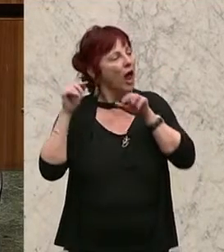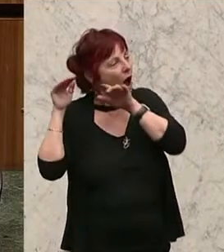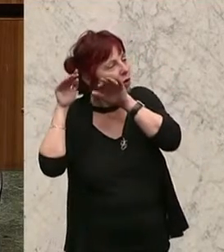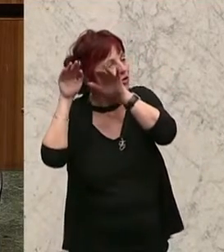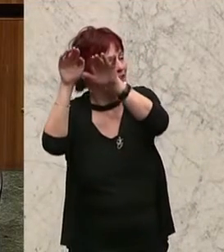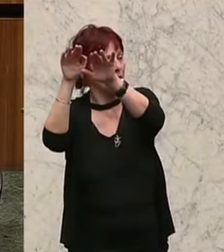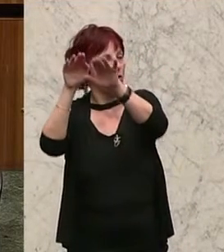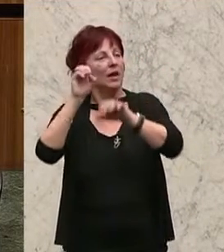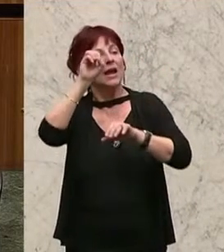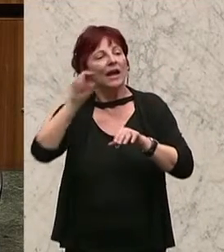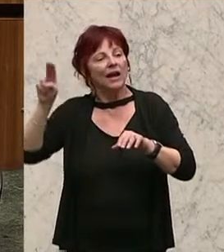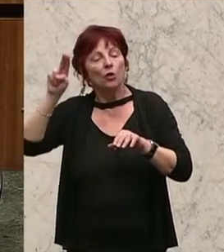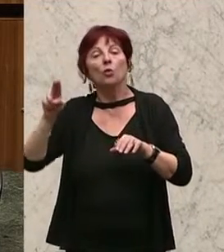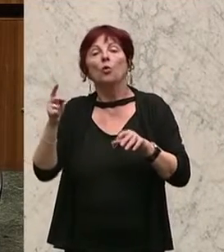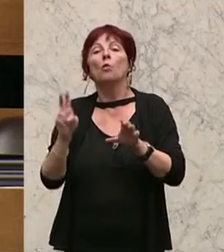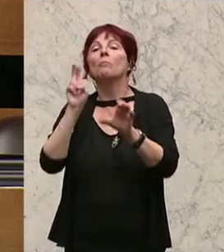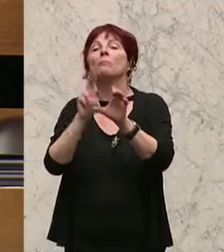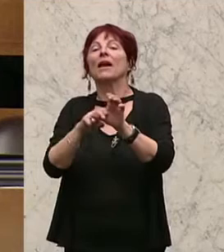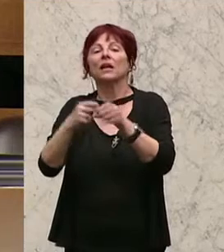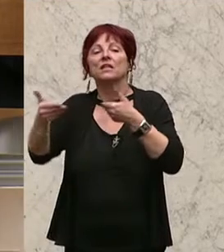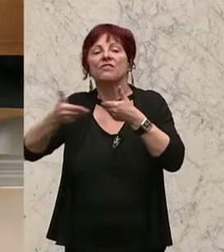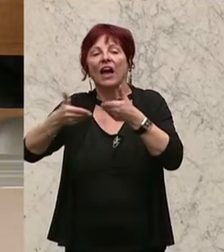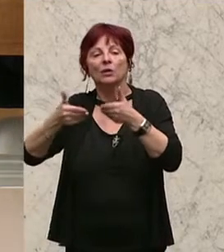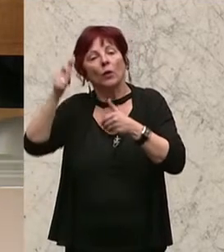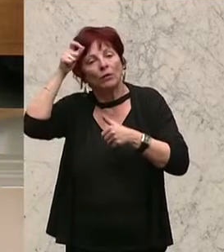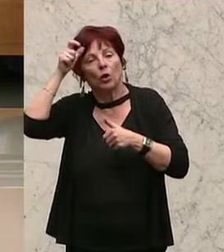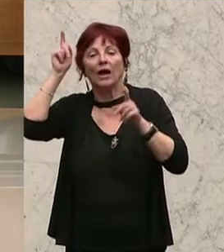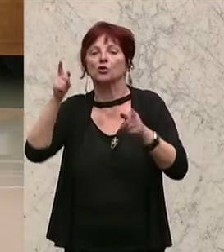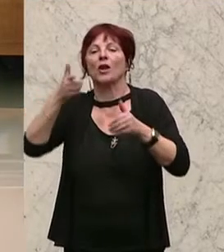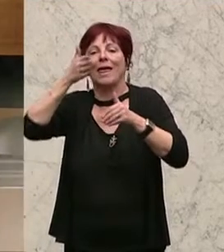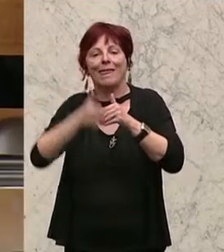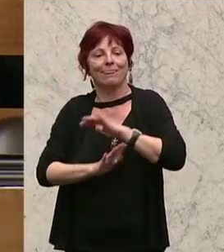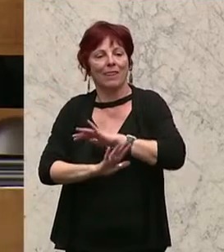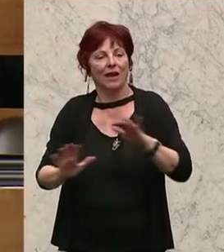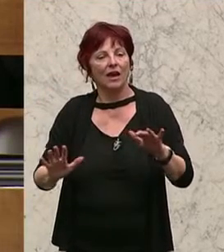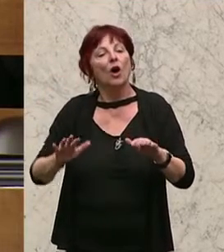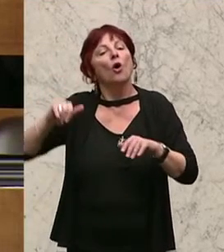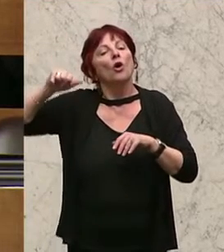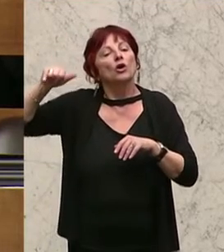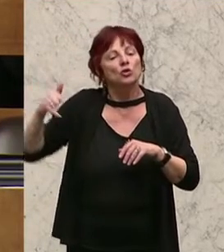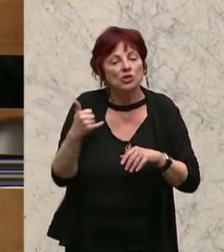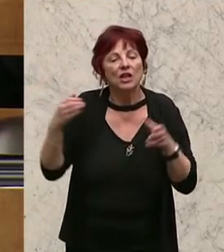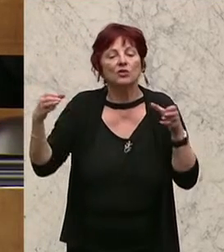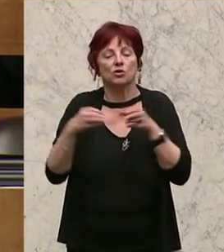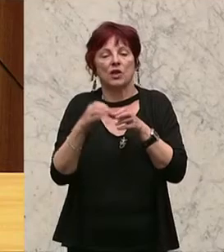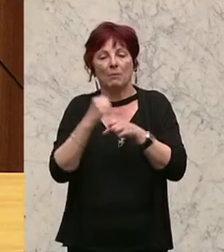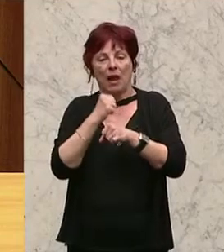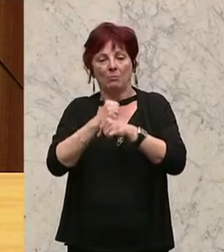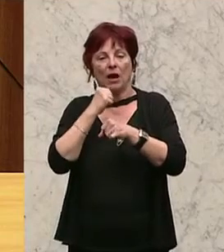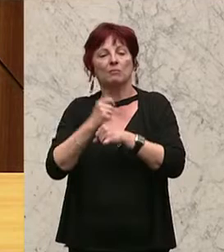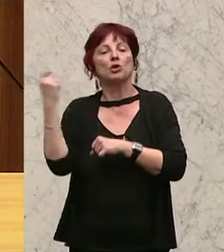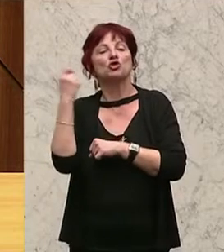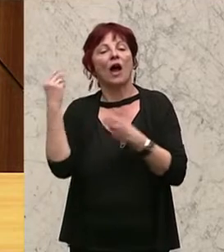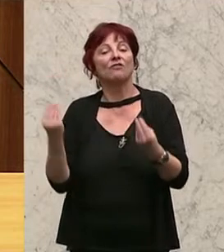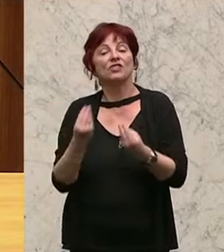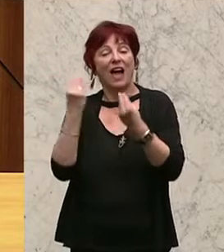-Beitrittsverhandlungen mit der Türkei beendet werden, um unter anderem die justizielle Zusammenarbeit in Strafsachen zwischen den Mitgliedstaaten der Europäischen Union